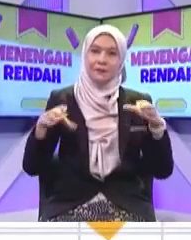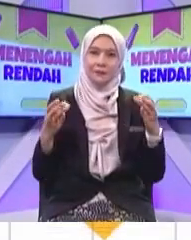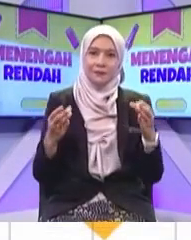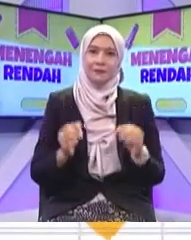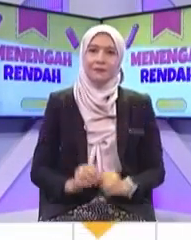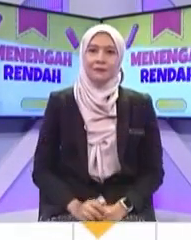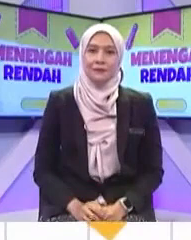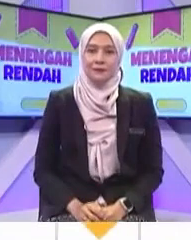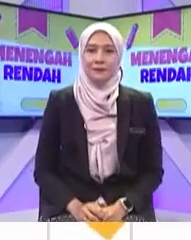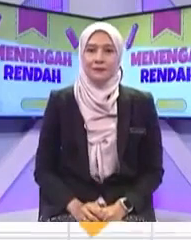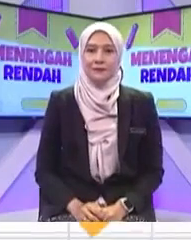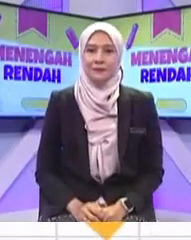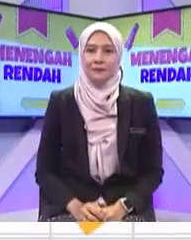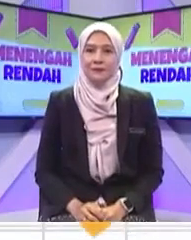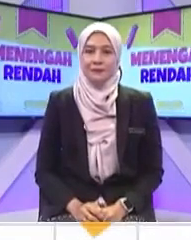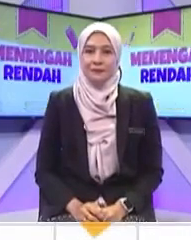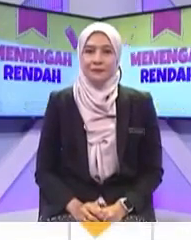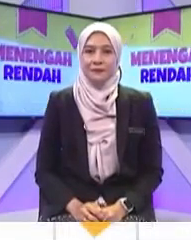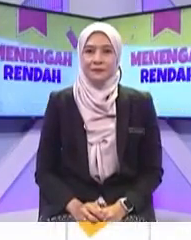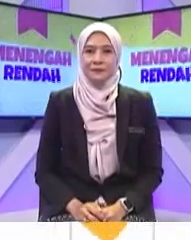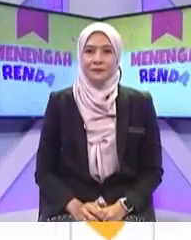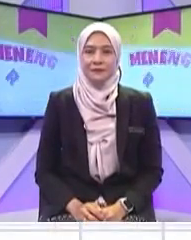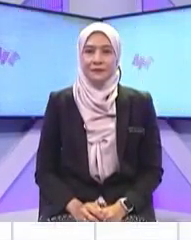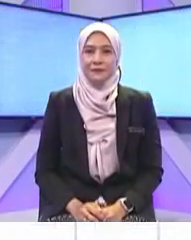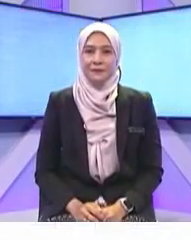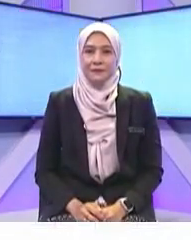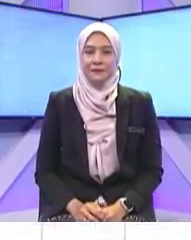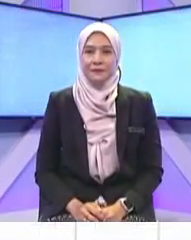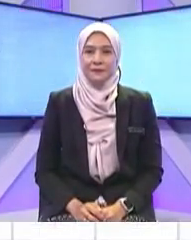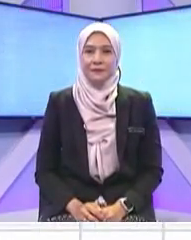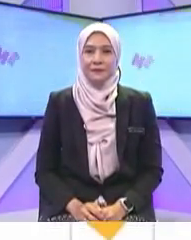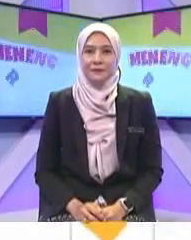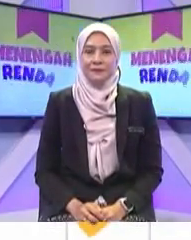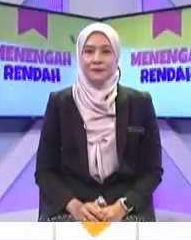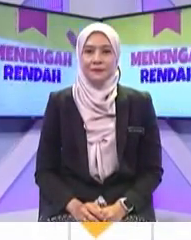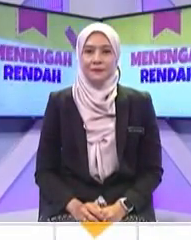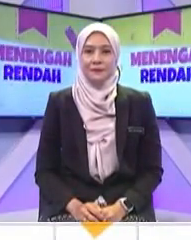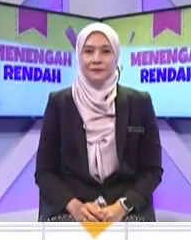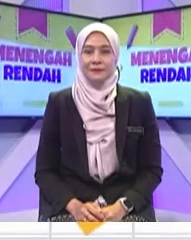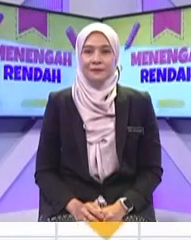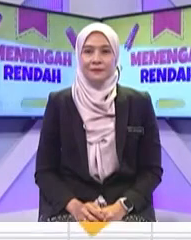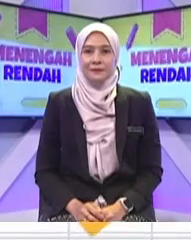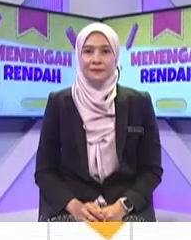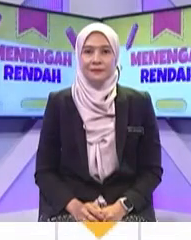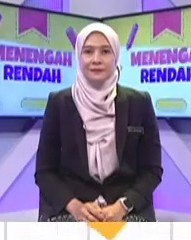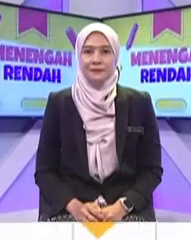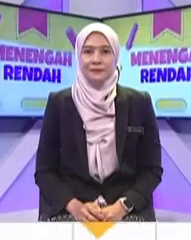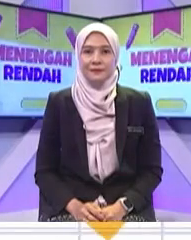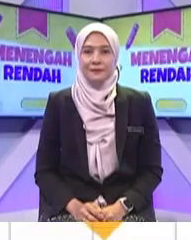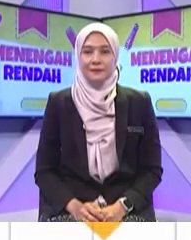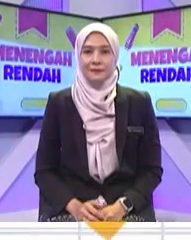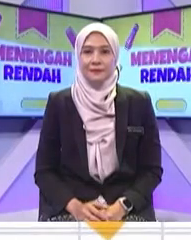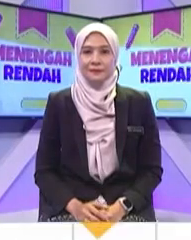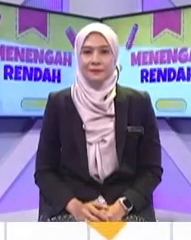siapa nak mengekalkan tangan kita bagi Fahim lah tadi dengan Khalif lah boleh apa boleh juga tak ada masalah apa dulu Khalif